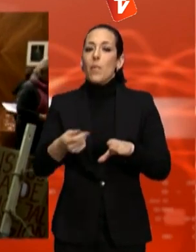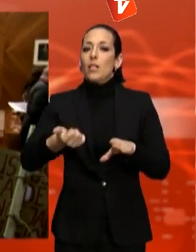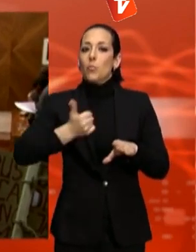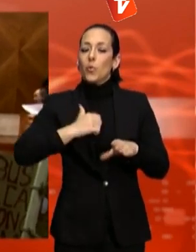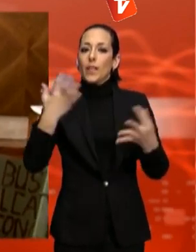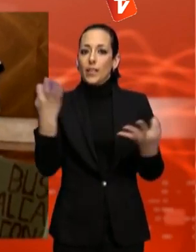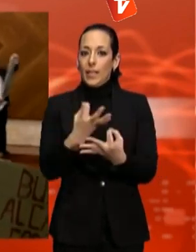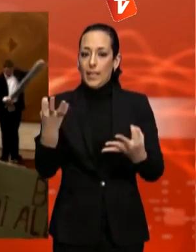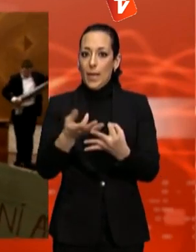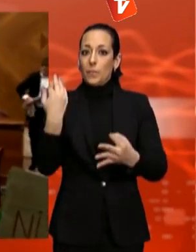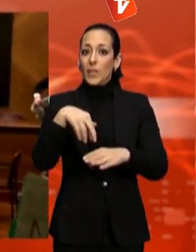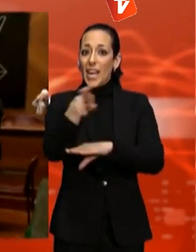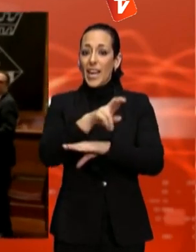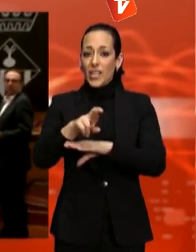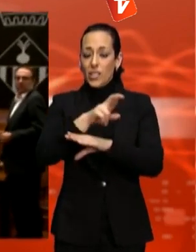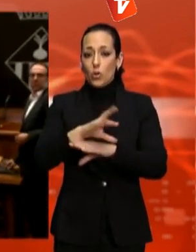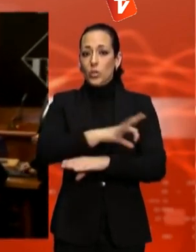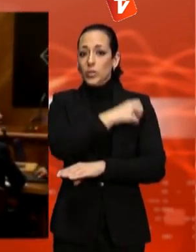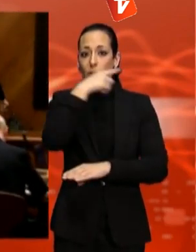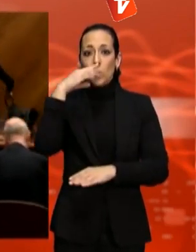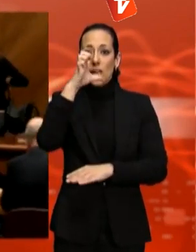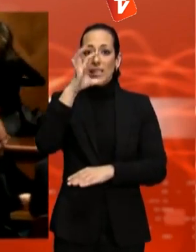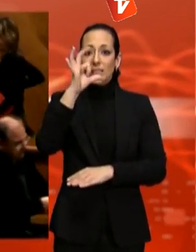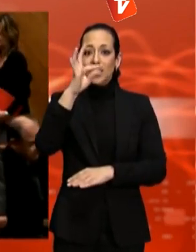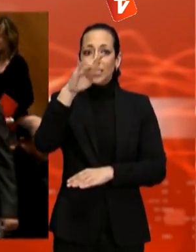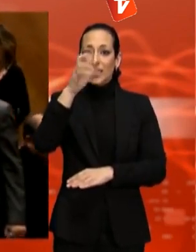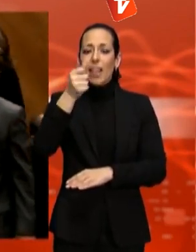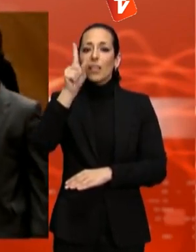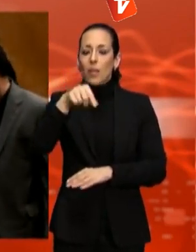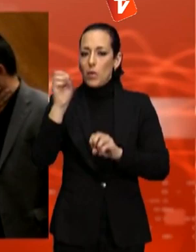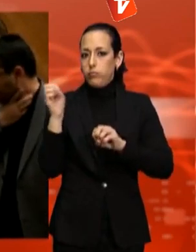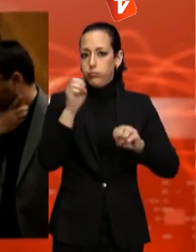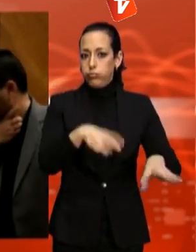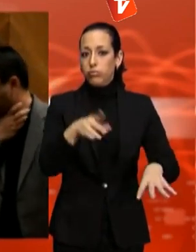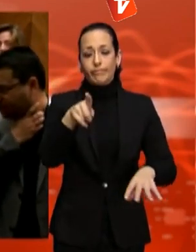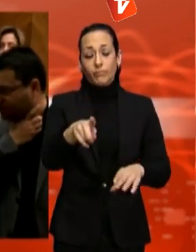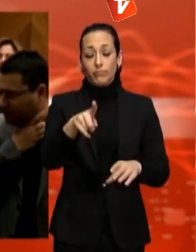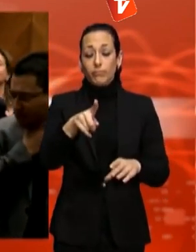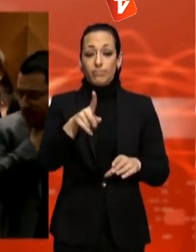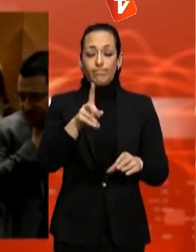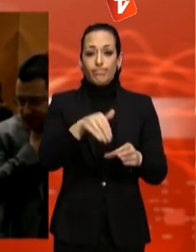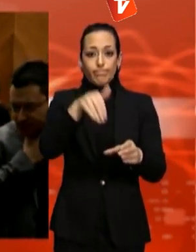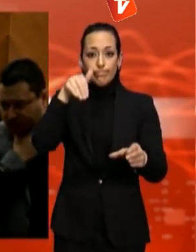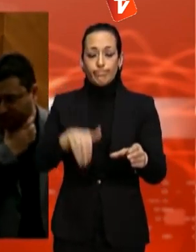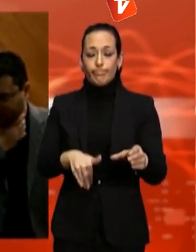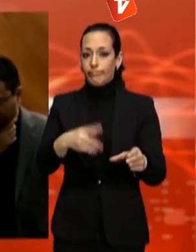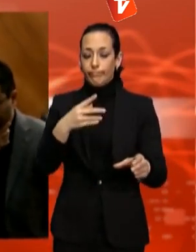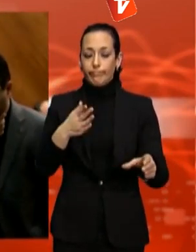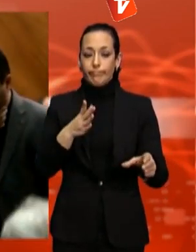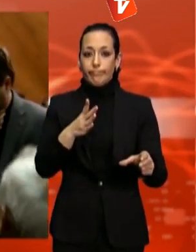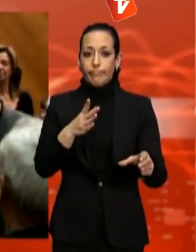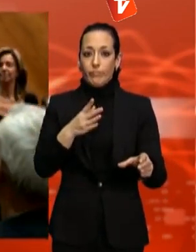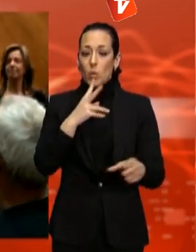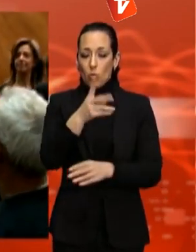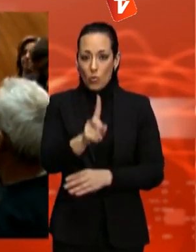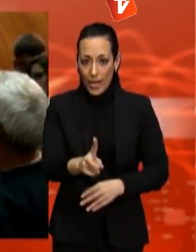del regidor imputat, Ricard Estrada. Aquest, però, ha preferit no ser-hi. Bustos, el seu germà Paco i Joan Manau, els altres tres electes imputats,